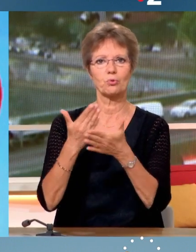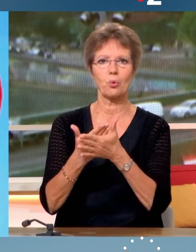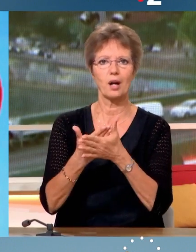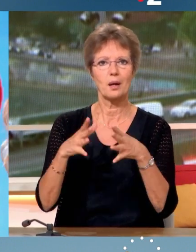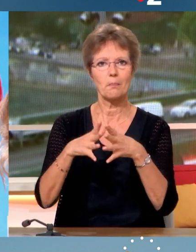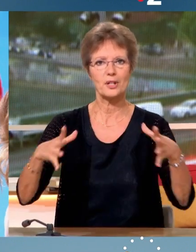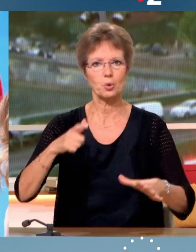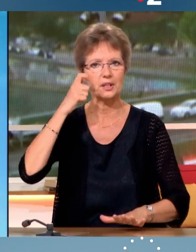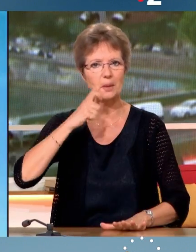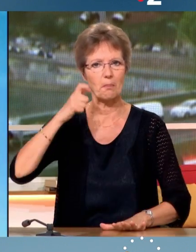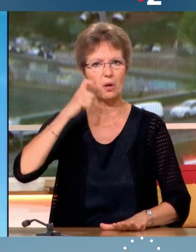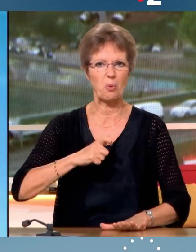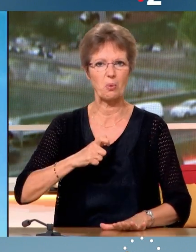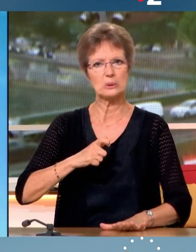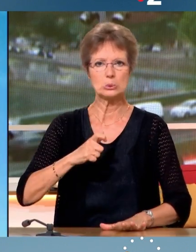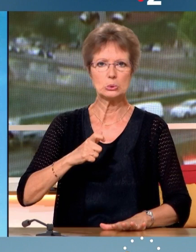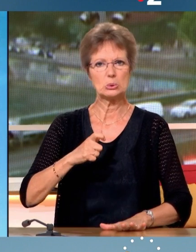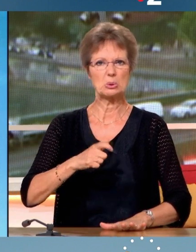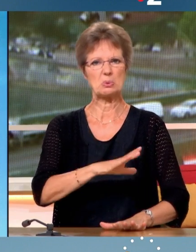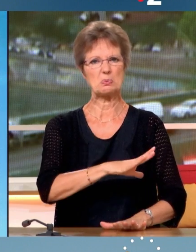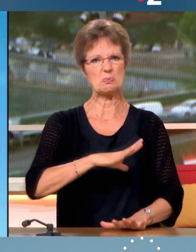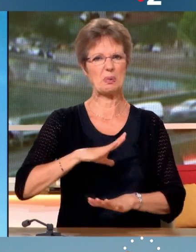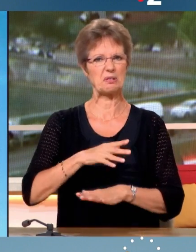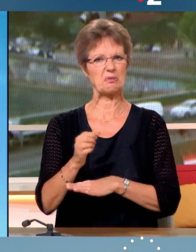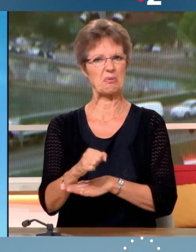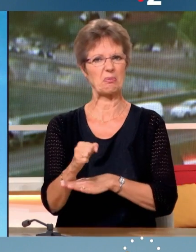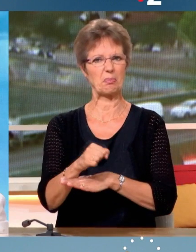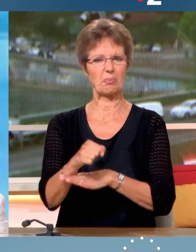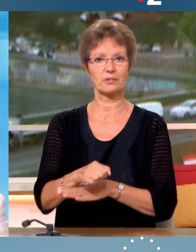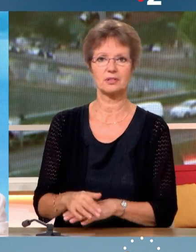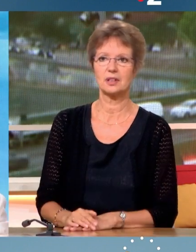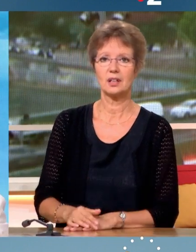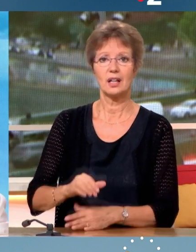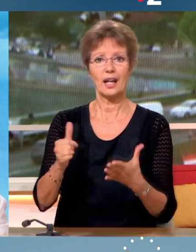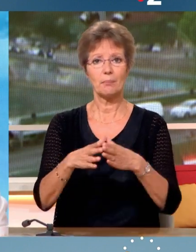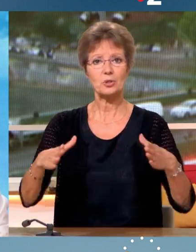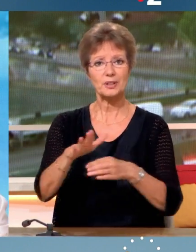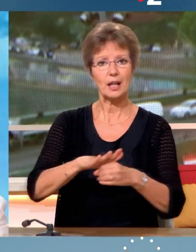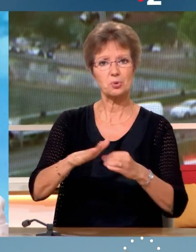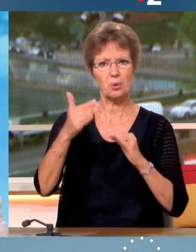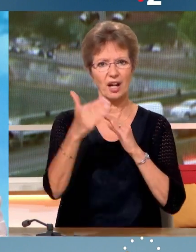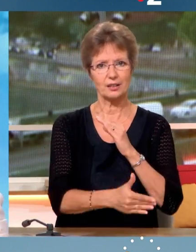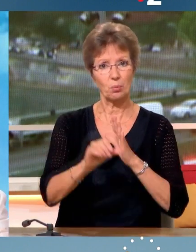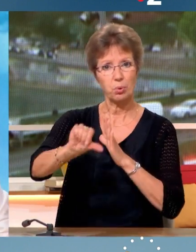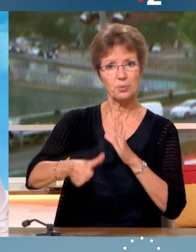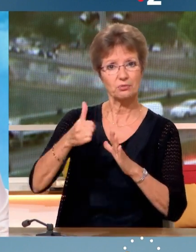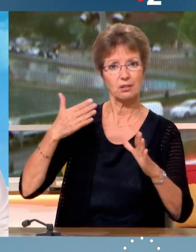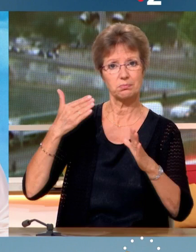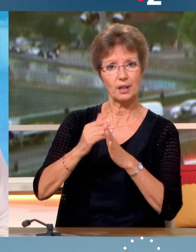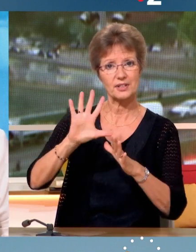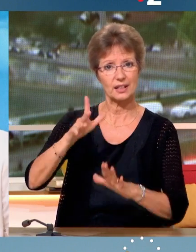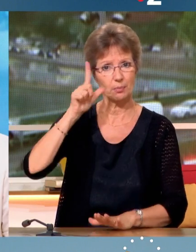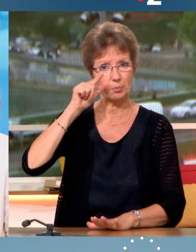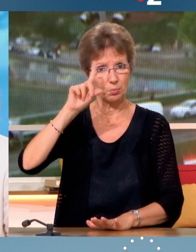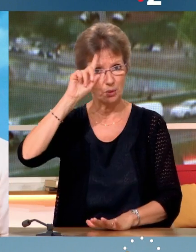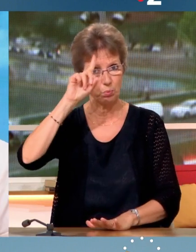arrogante. Huit semaines après la présidentielle, Ensemble n'a pas la majorité absolue, c'est une première sous la Ve République. Comment est-ce que vous l'expliquez, Thierry Marianne ? Je crois tout